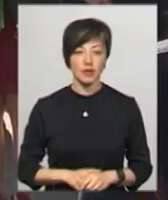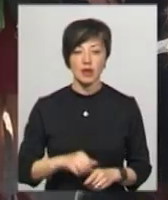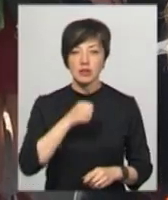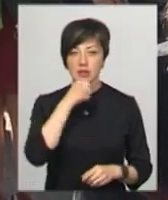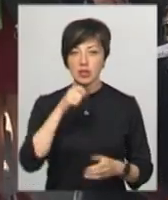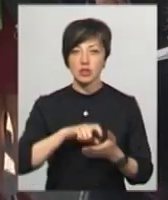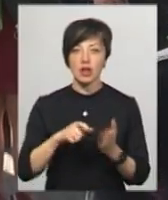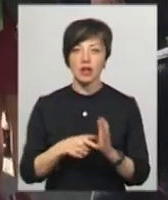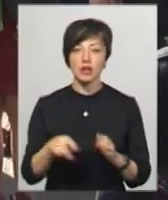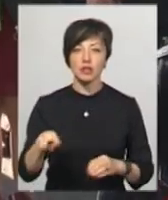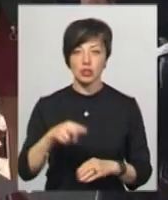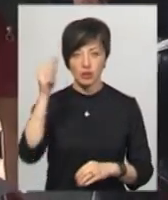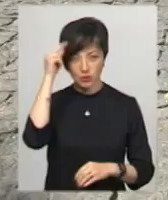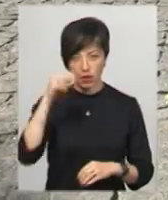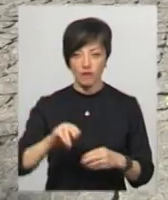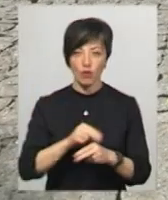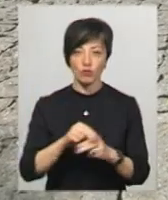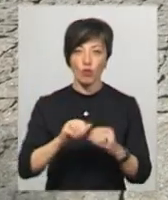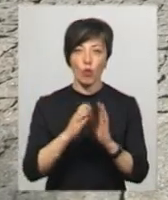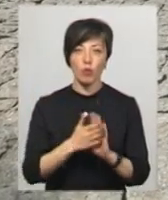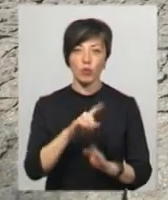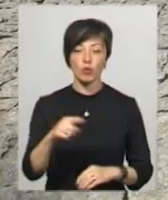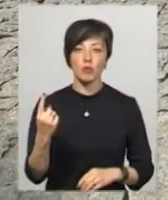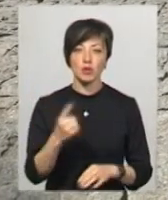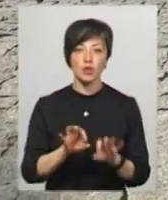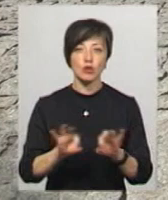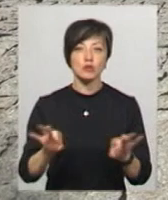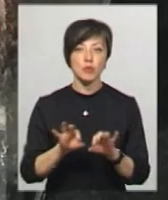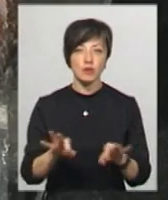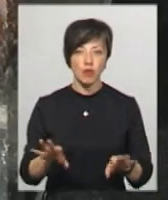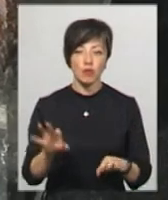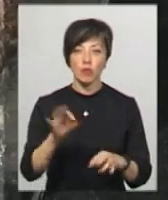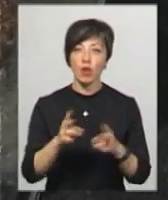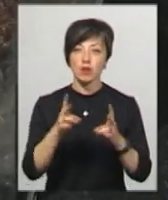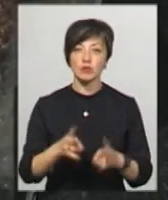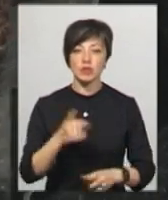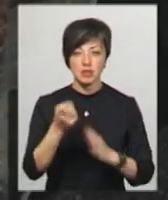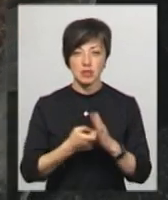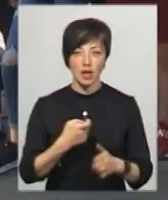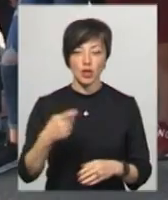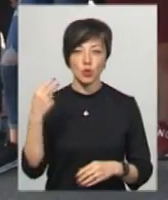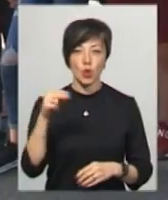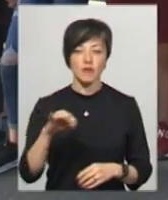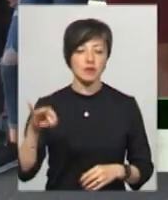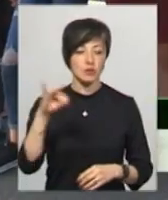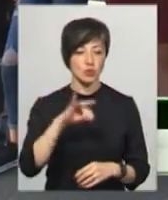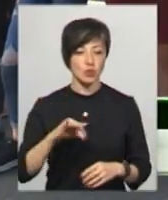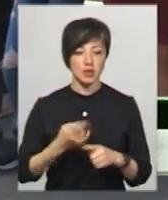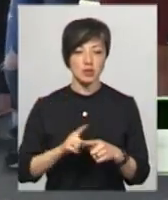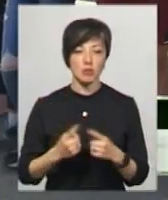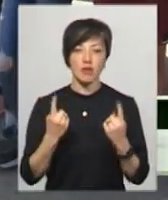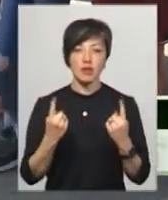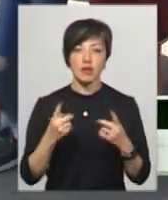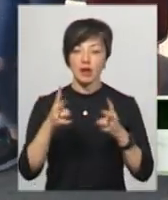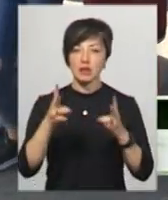Старшокласниця Литичевського навчально-виховного комплексу номер один Анна Цвяк розповідає, про катастрофу дізналася з уроків історії. Це була дуже велика трагедія,